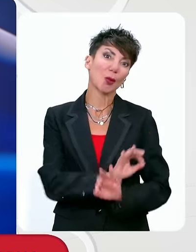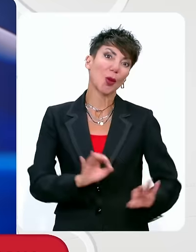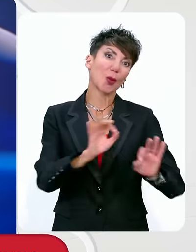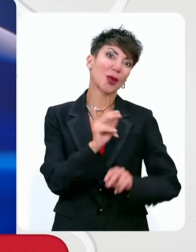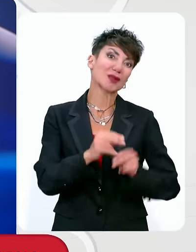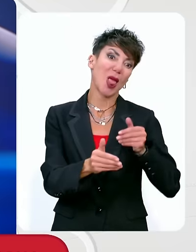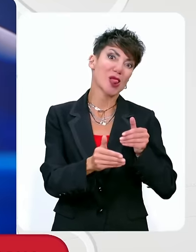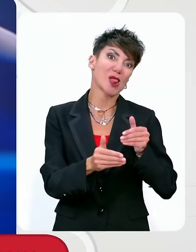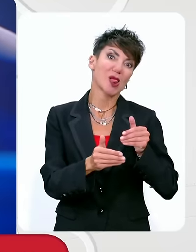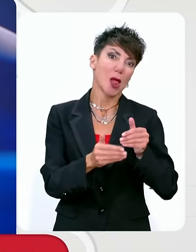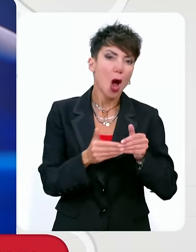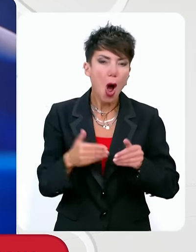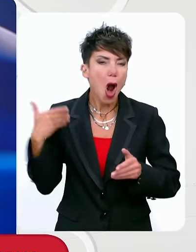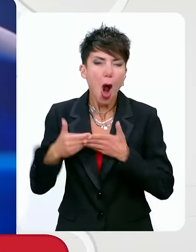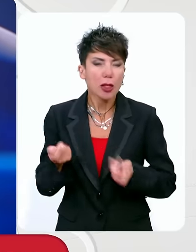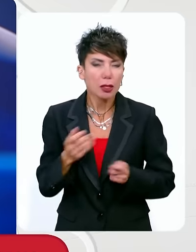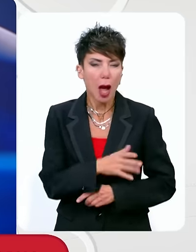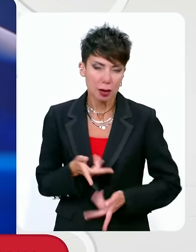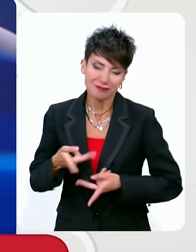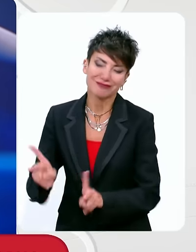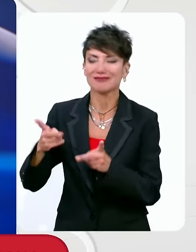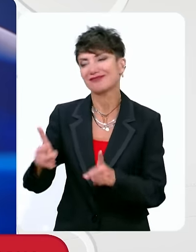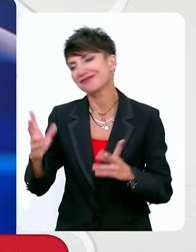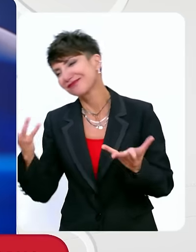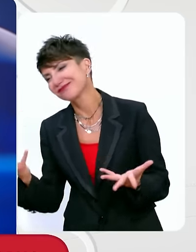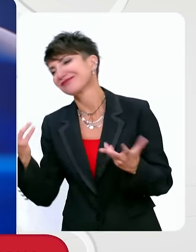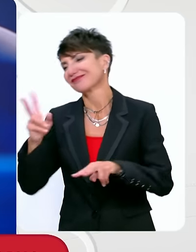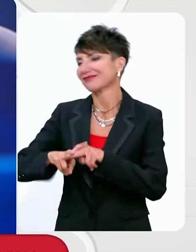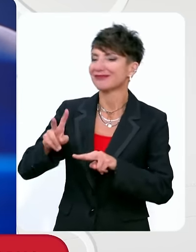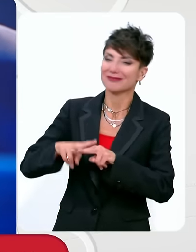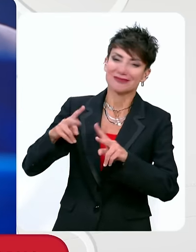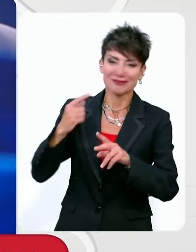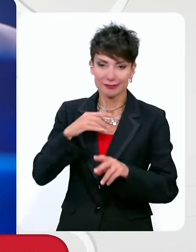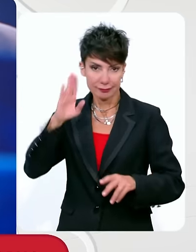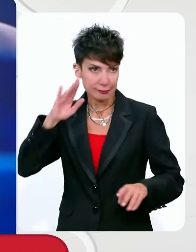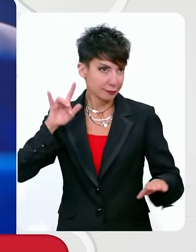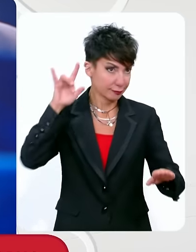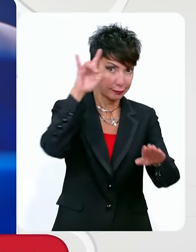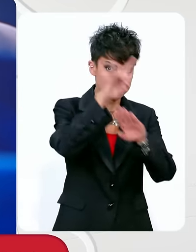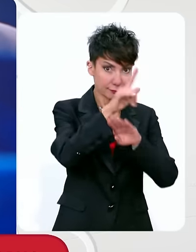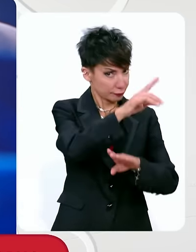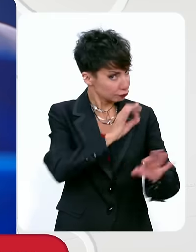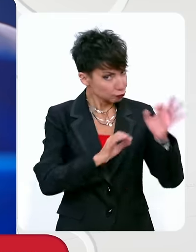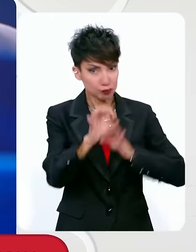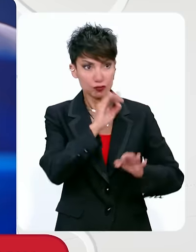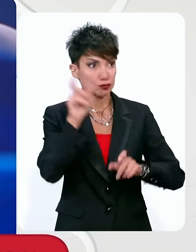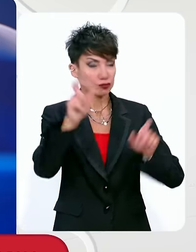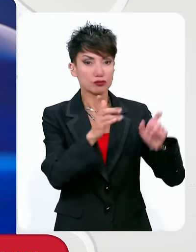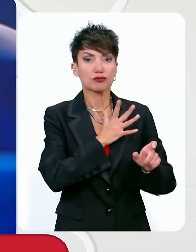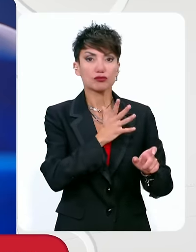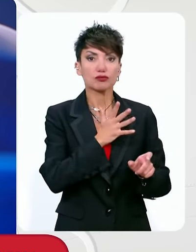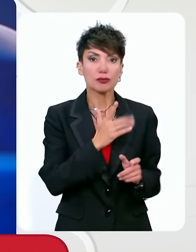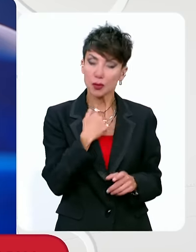ουσία έδωσε άλοθη όλα αυτά τα χρόνια ή ετοιμαζόταν, όπως ξέρουμε όλοι, όταν πήγε στις Ηνωμένες Πολιτείες, μου το λέγανε και εκεί οι άνθρωποι,